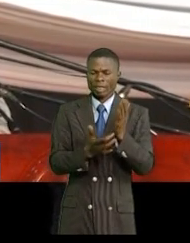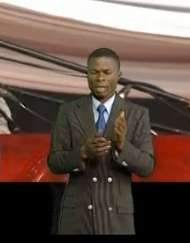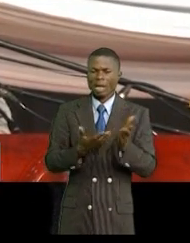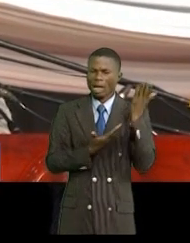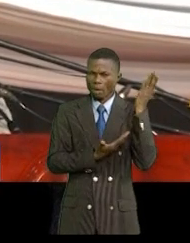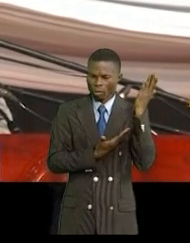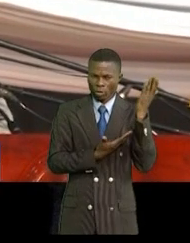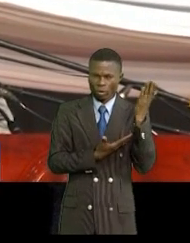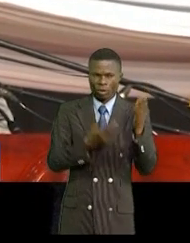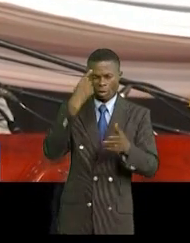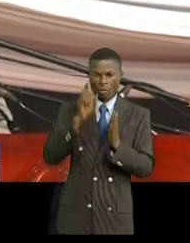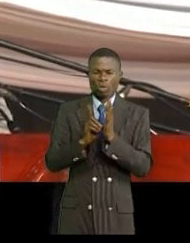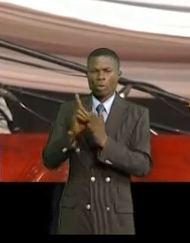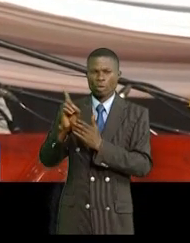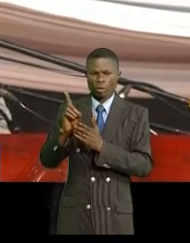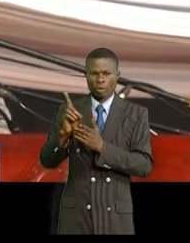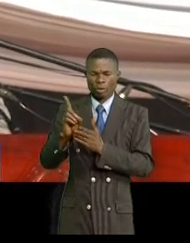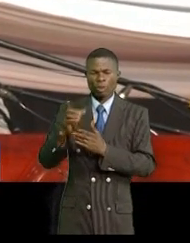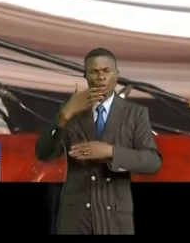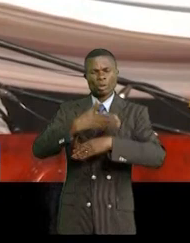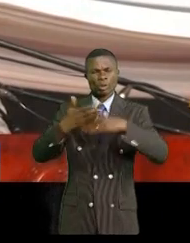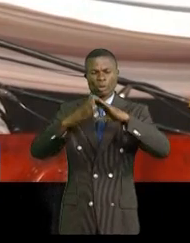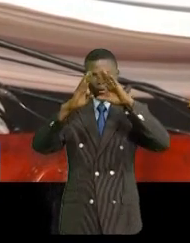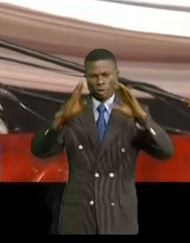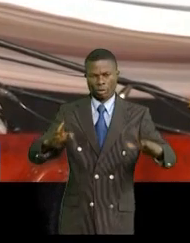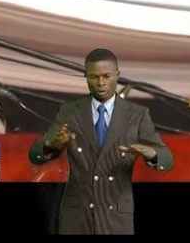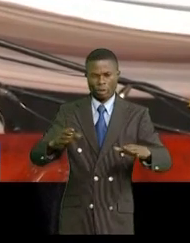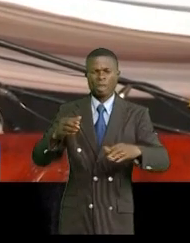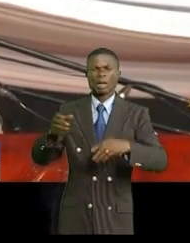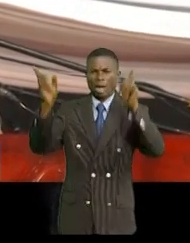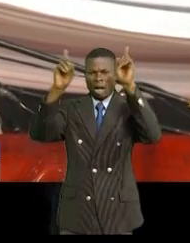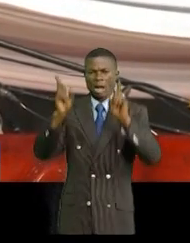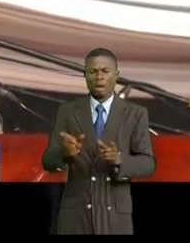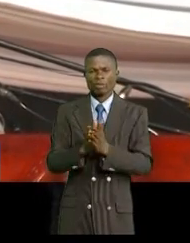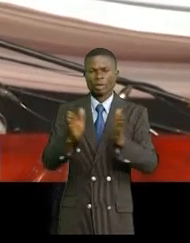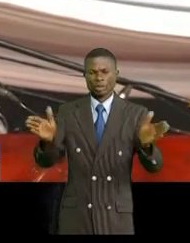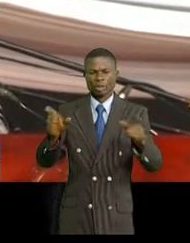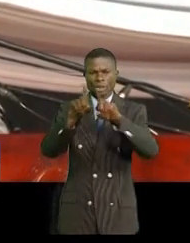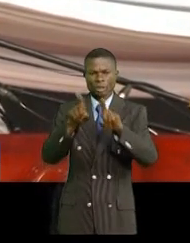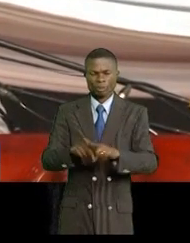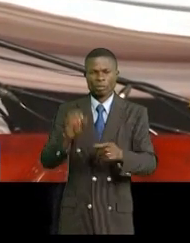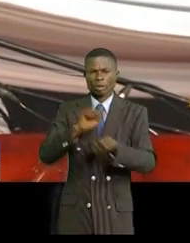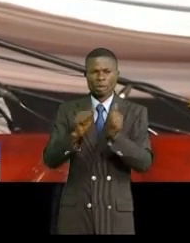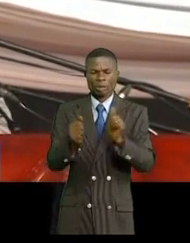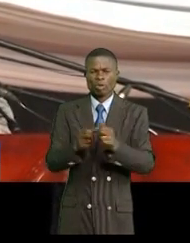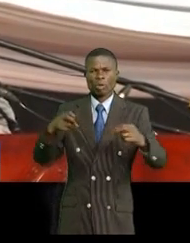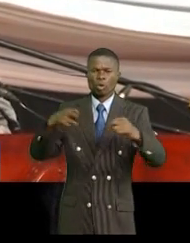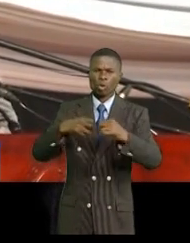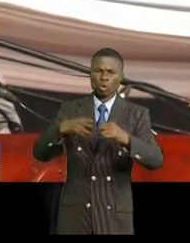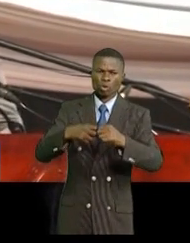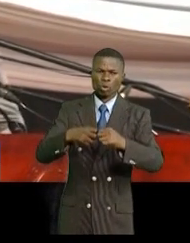pour le développement des infrastructures à l'échelle régionale et continentale dans les domaines de l'énergie,